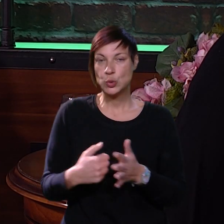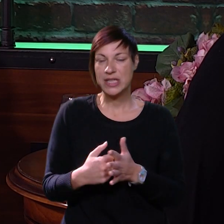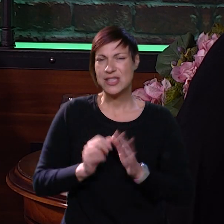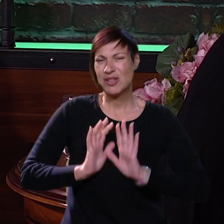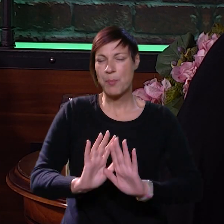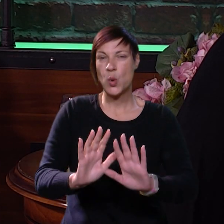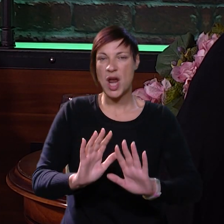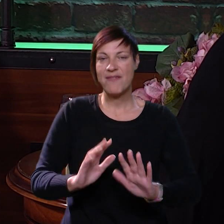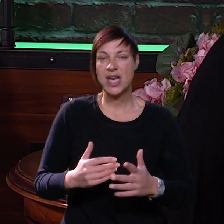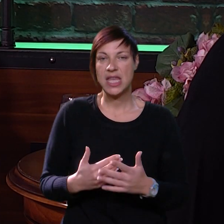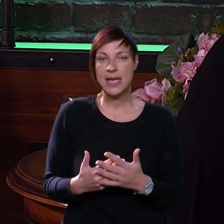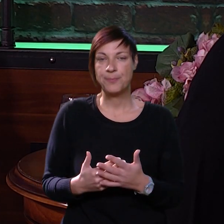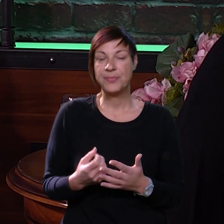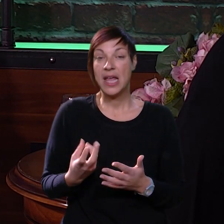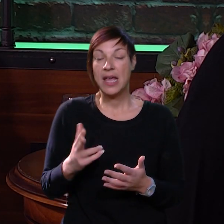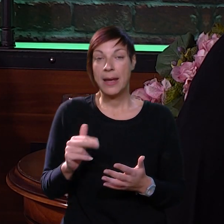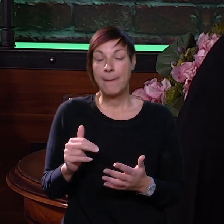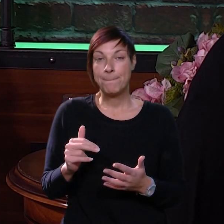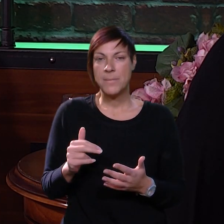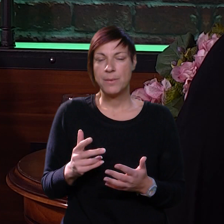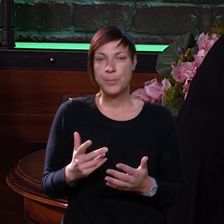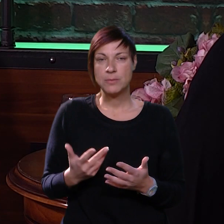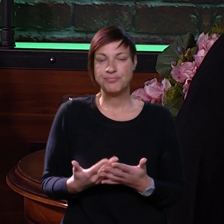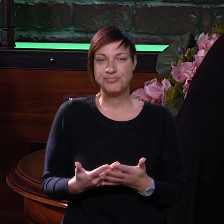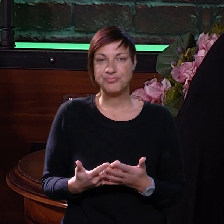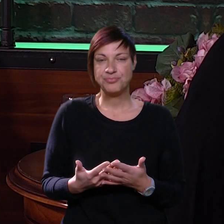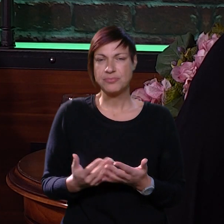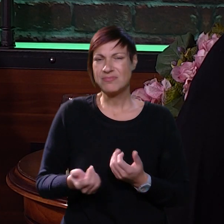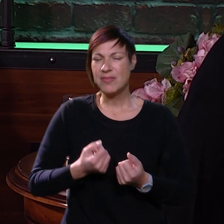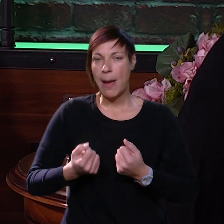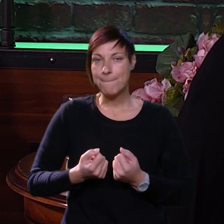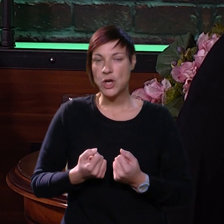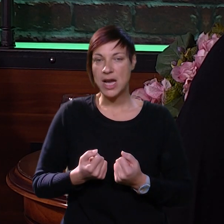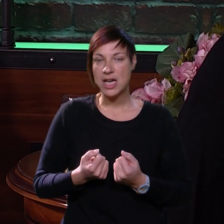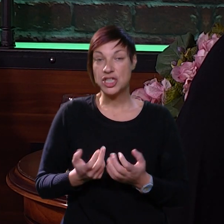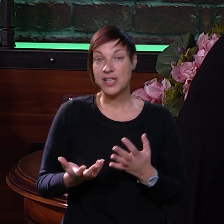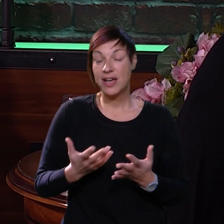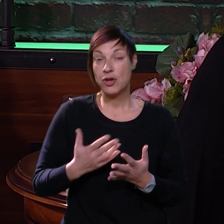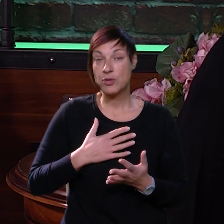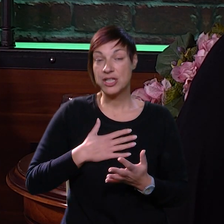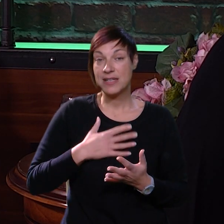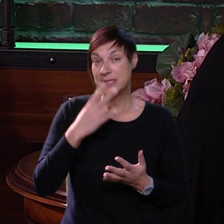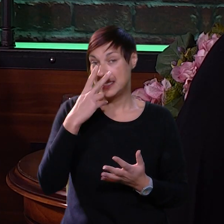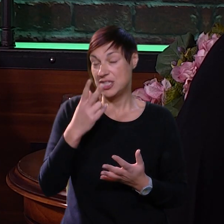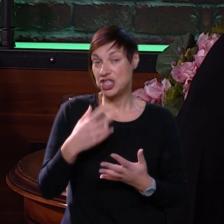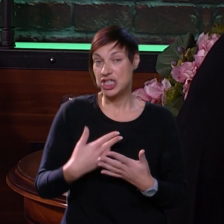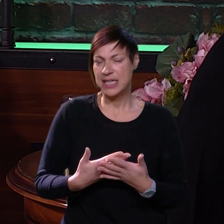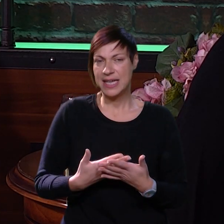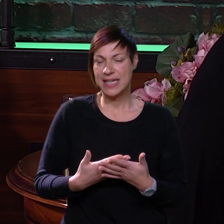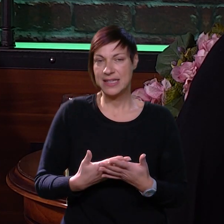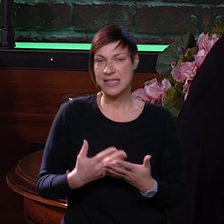djecu, onda neko poguravanje. Čak imamo i nekih tih ponašanja koje možda nam se ne čine